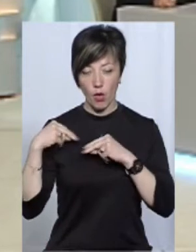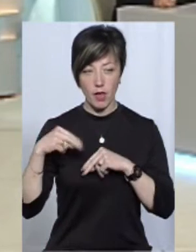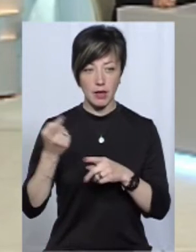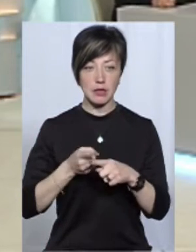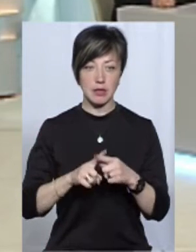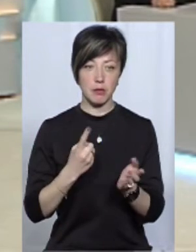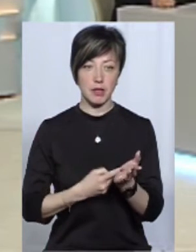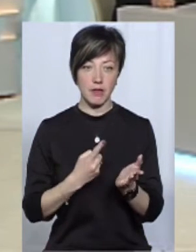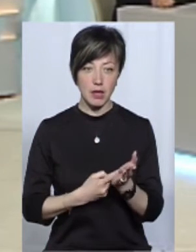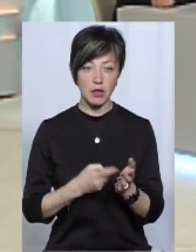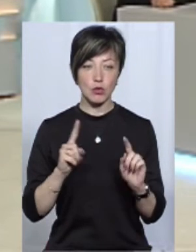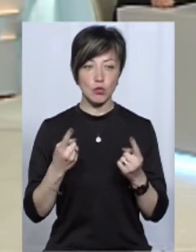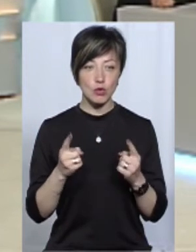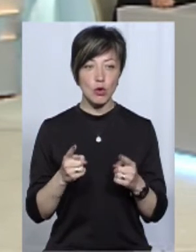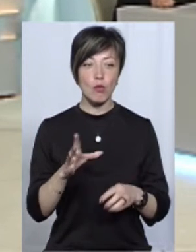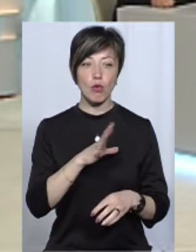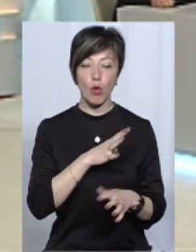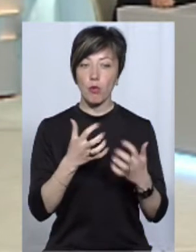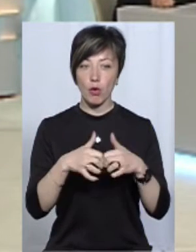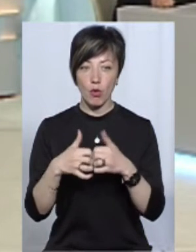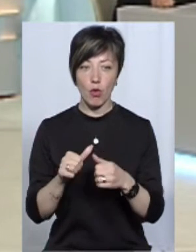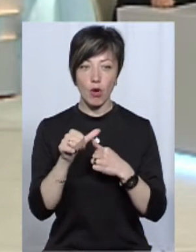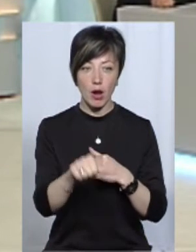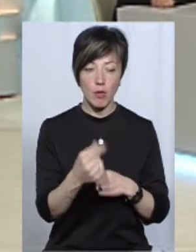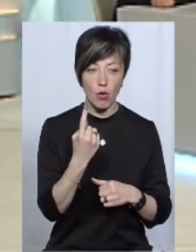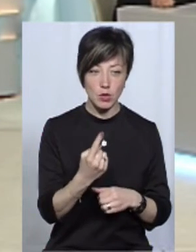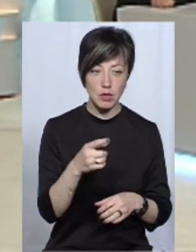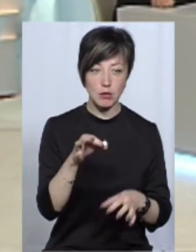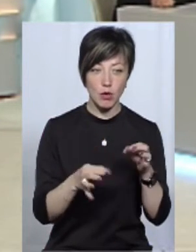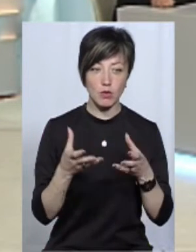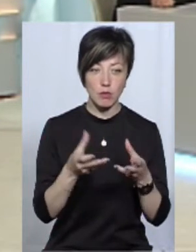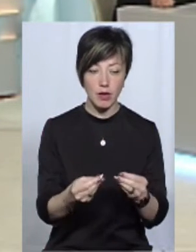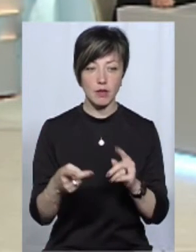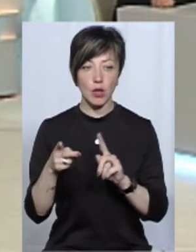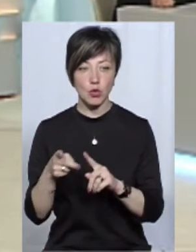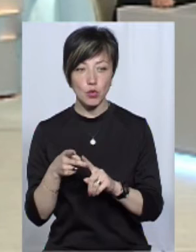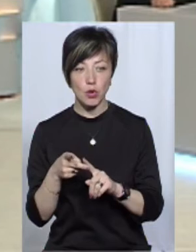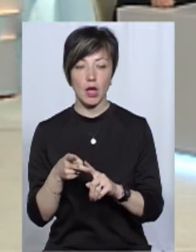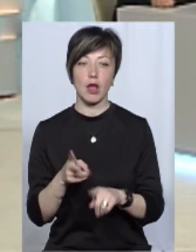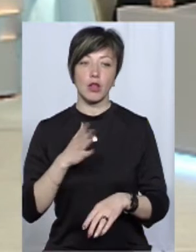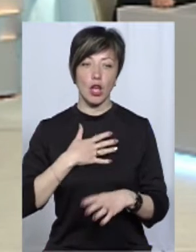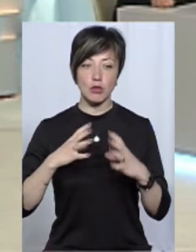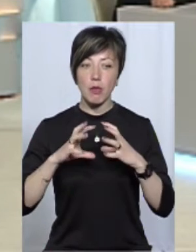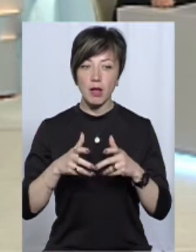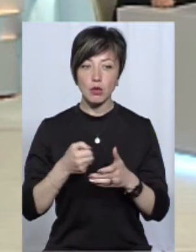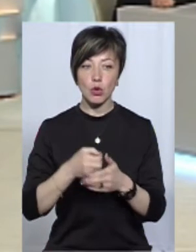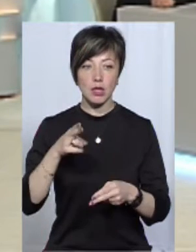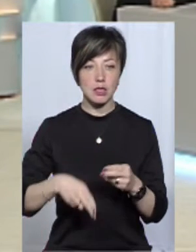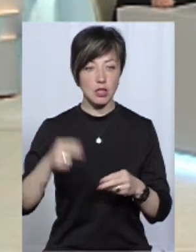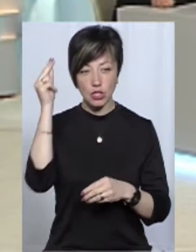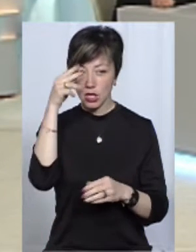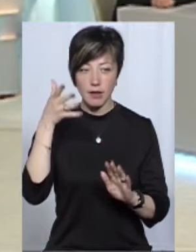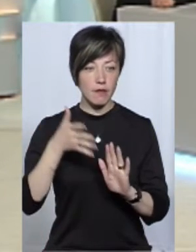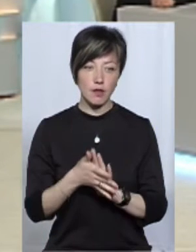це підтвердять, тому що було прораховано окремо на один природний вплив, на другий, наша планета до кінця ще не